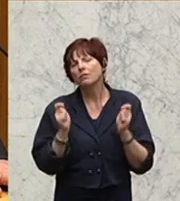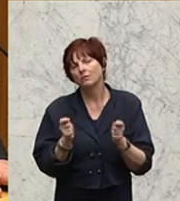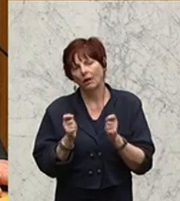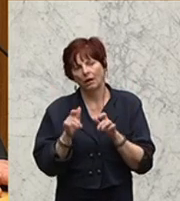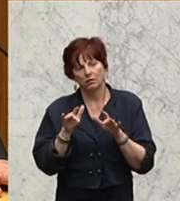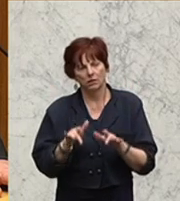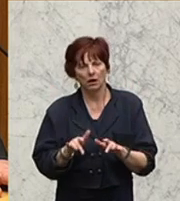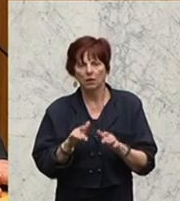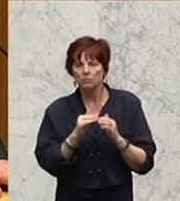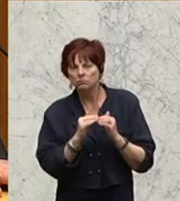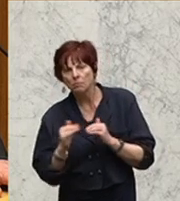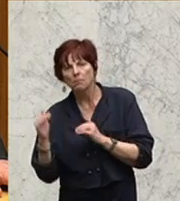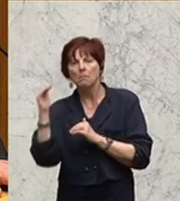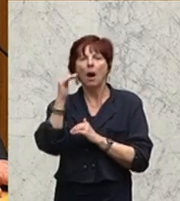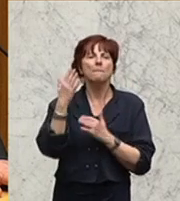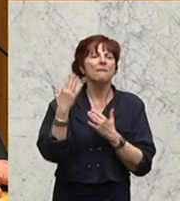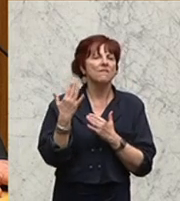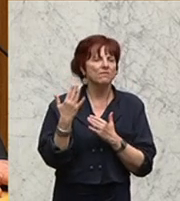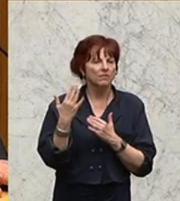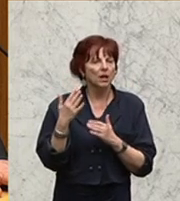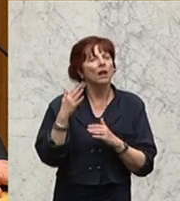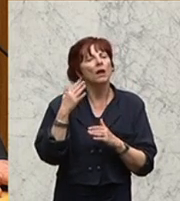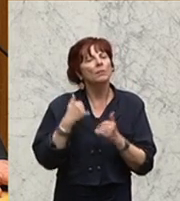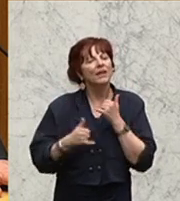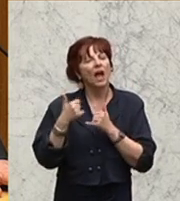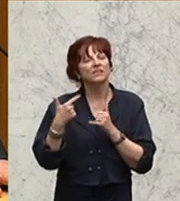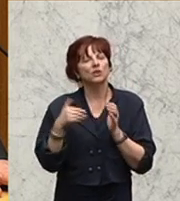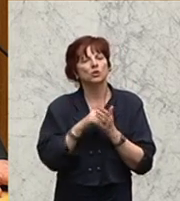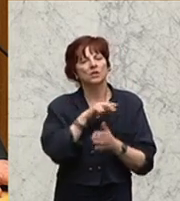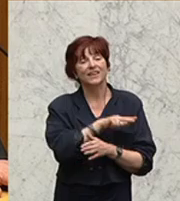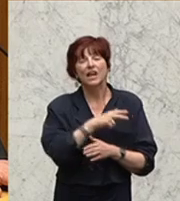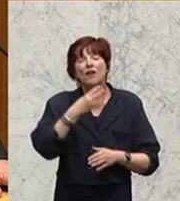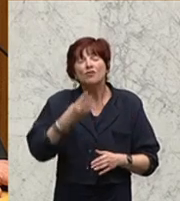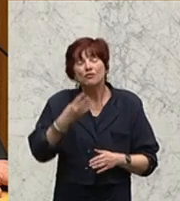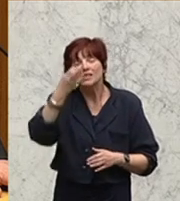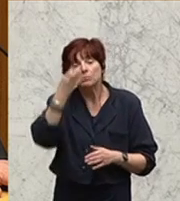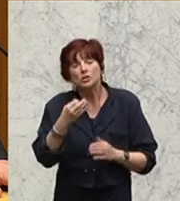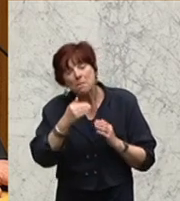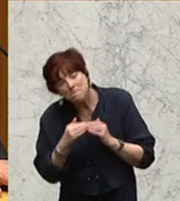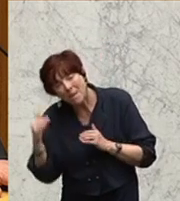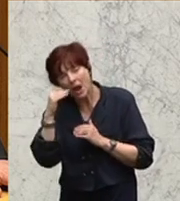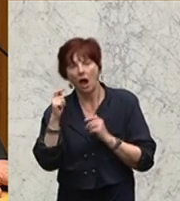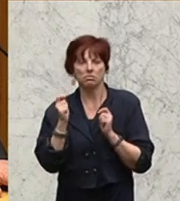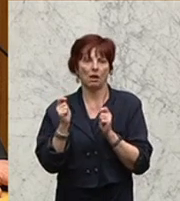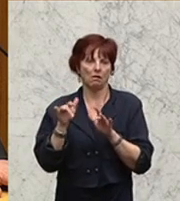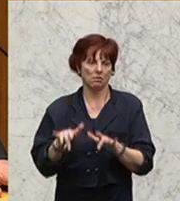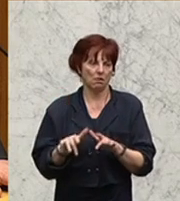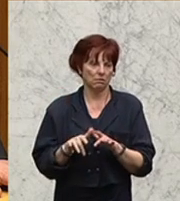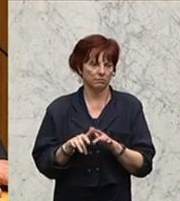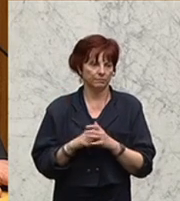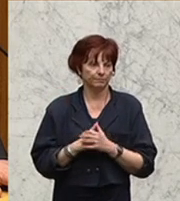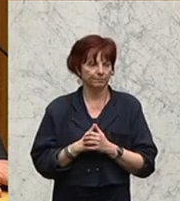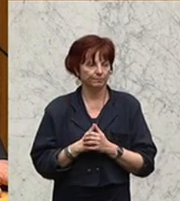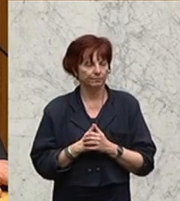eine Steigerung gegenüber dem Vorjahr von 44 Prozent, gegenüber